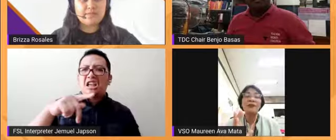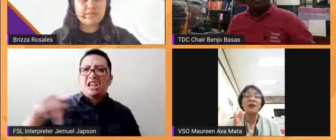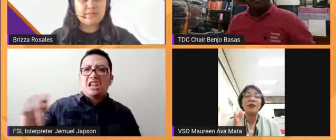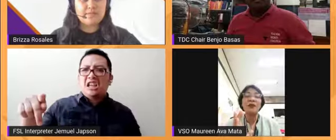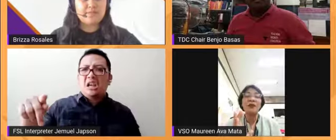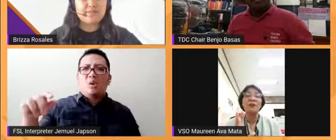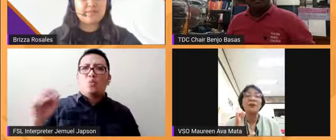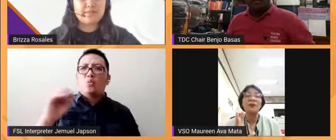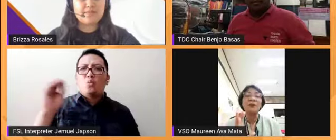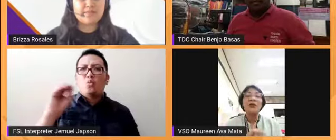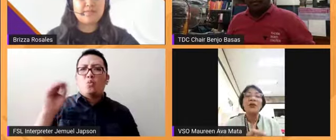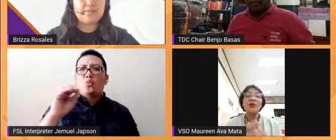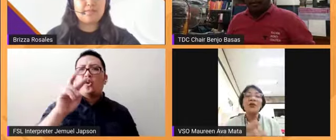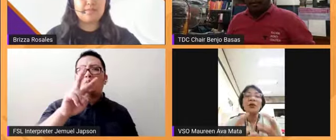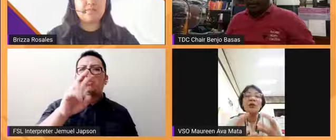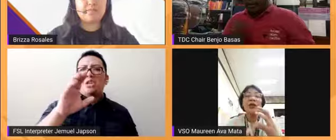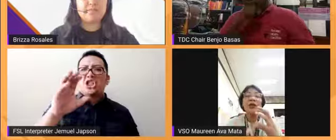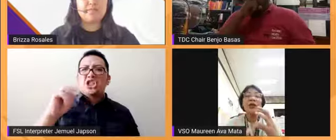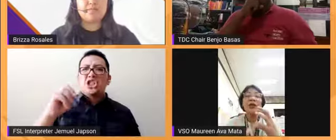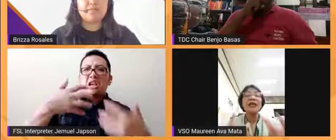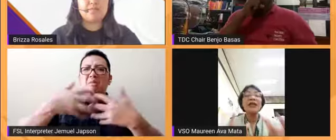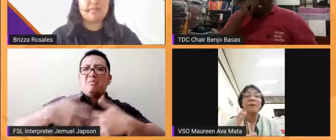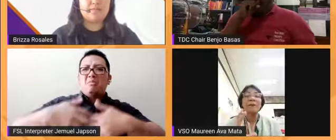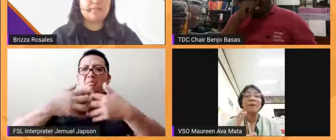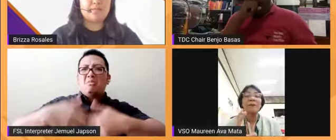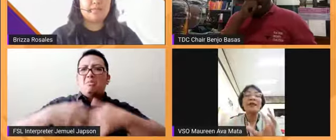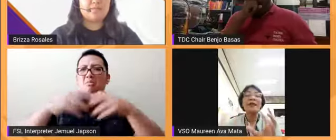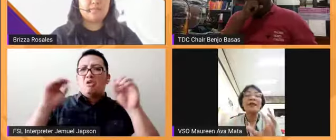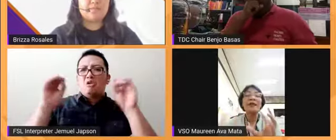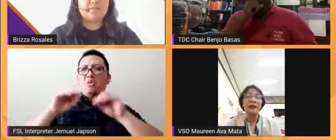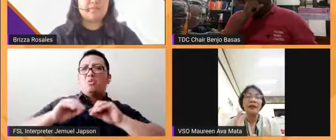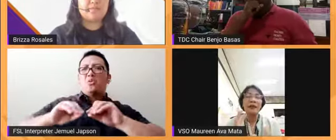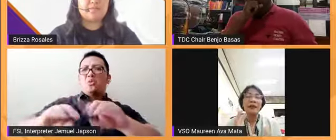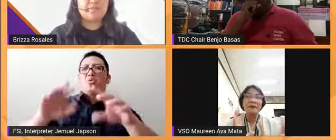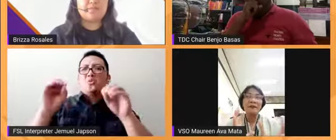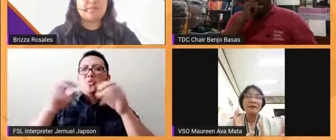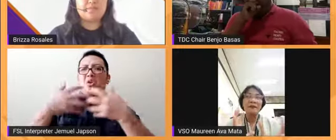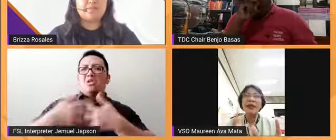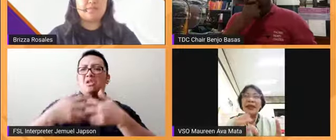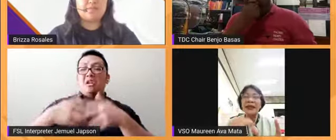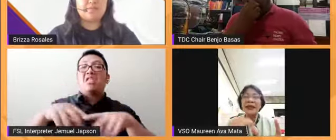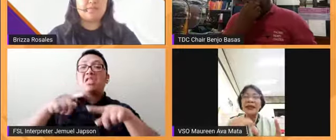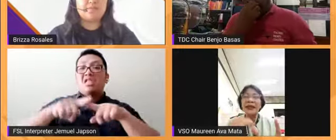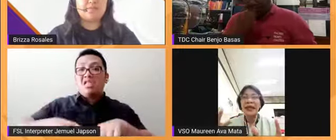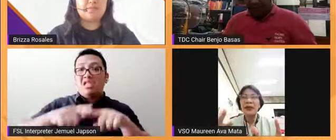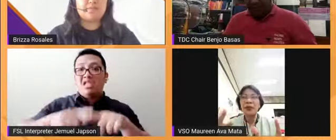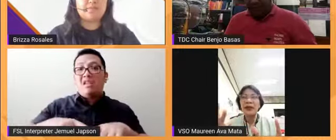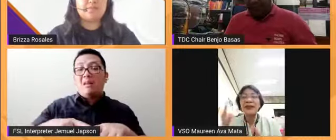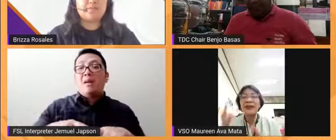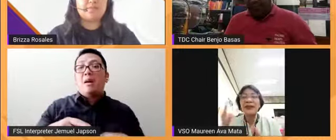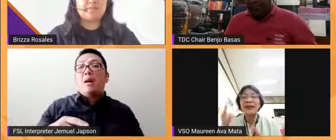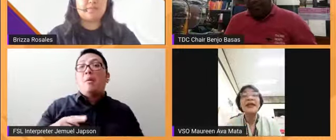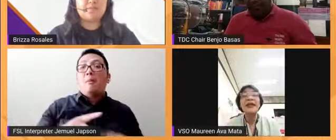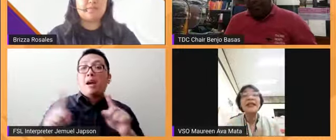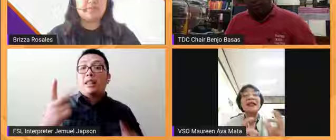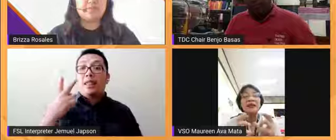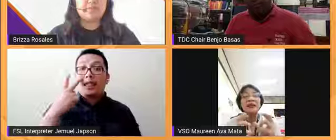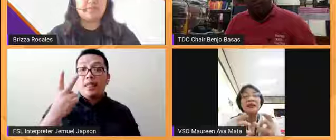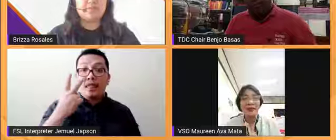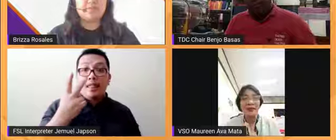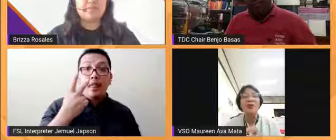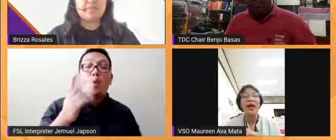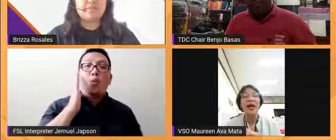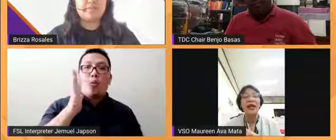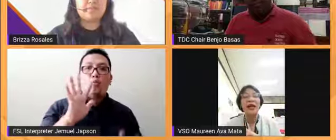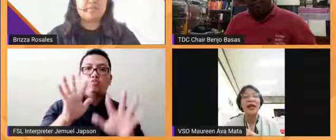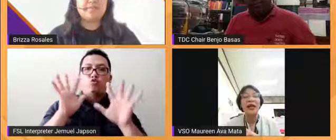VCM so it depends pero nakikita namin to nadadagsain ito sa mismong